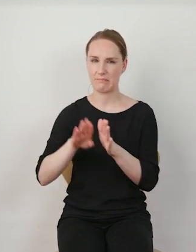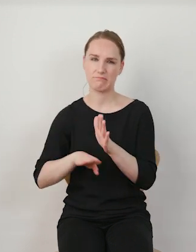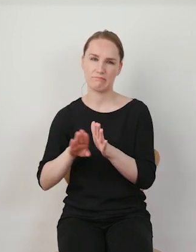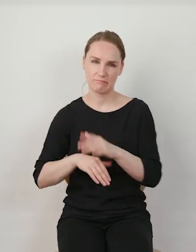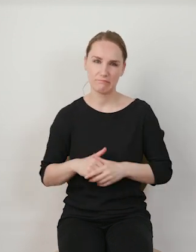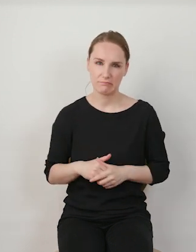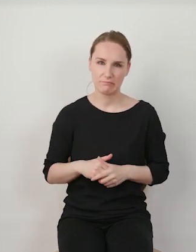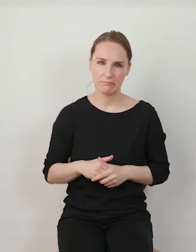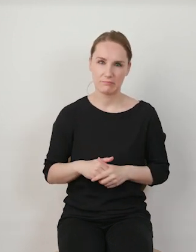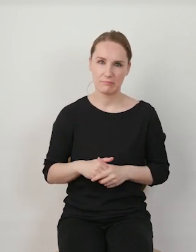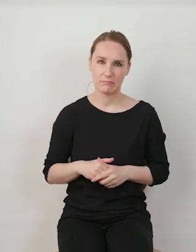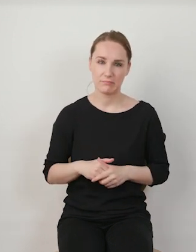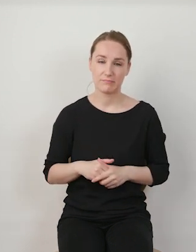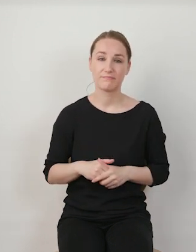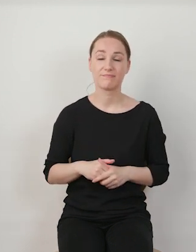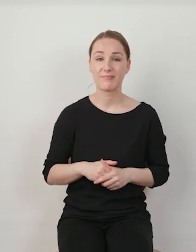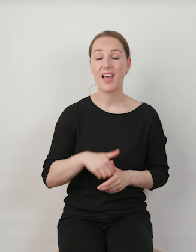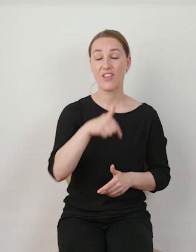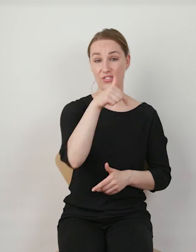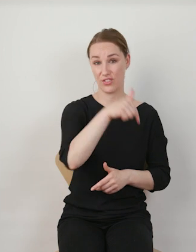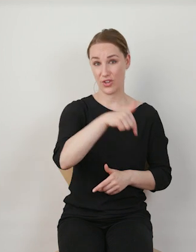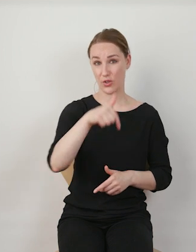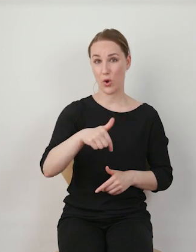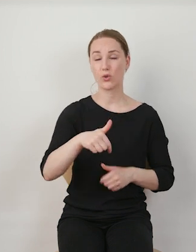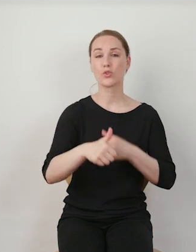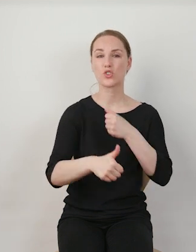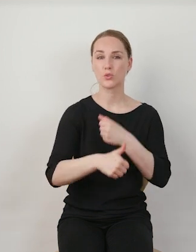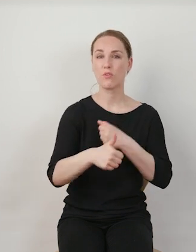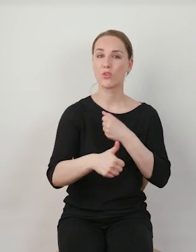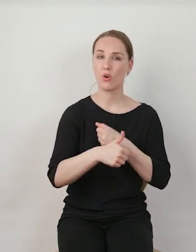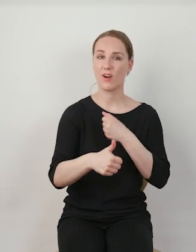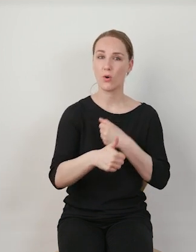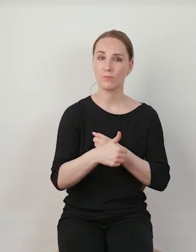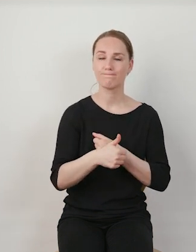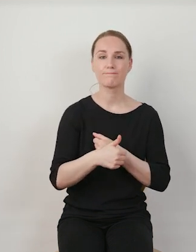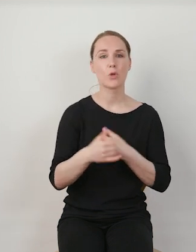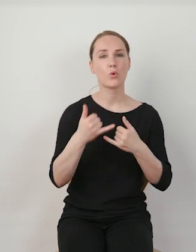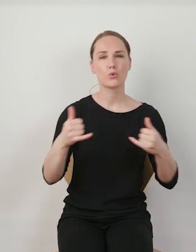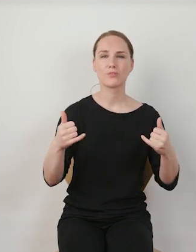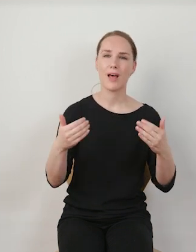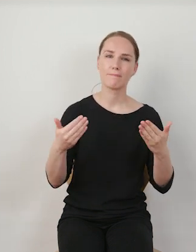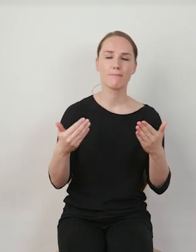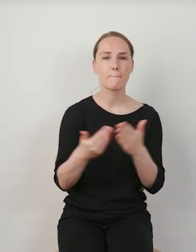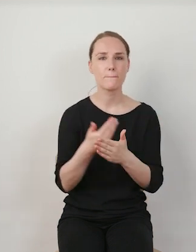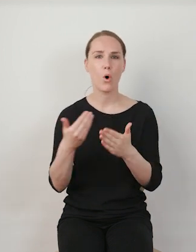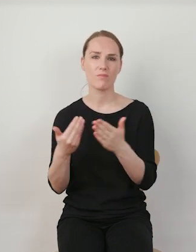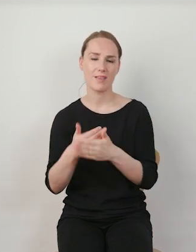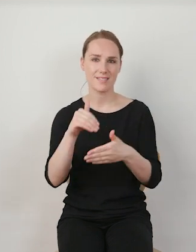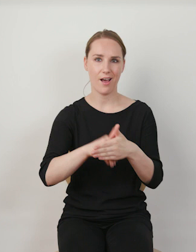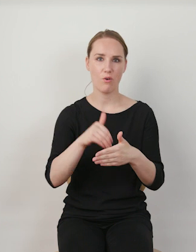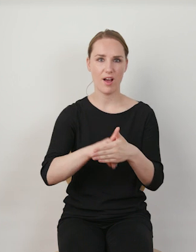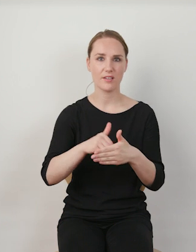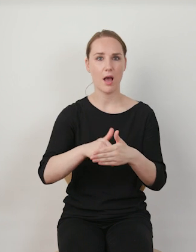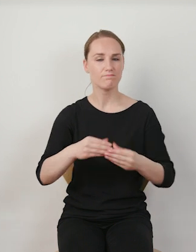zmianę. To znaczy, że TikTok doprowadził do hiperbolizacji pewnych trendów, które od lat mają